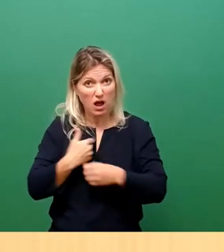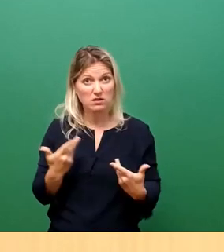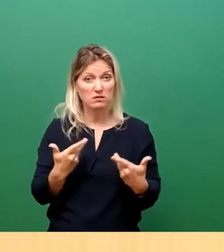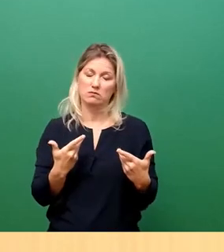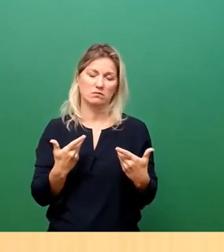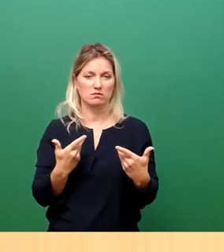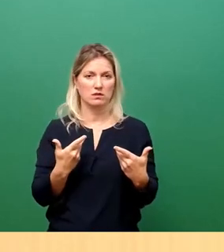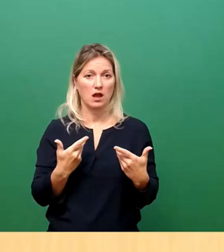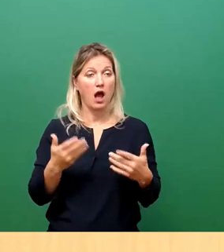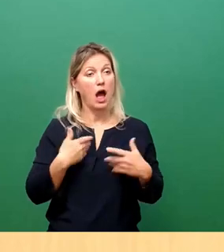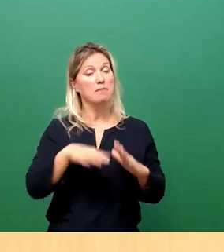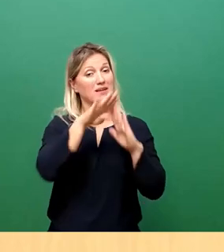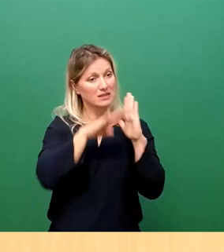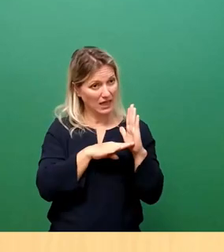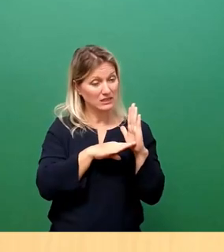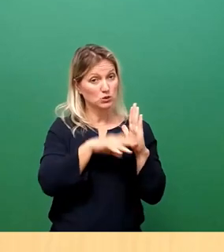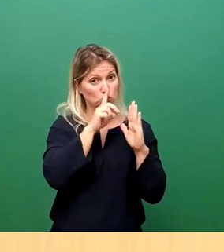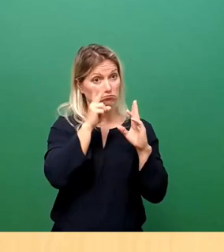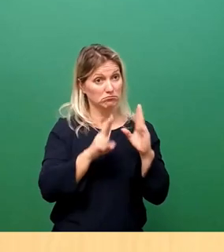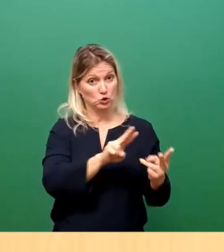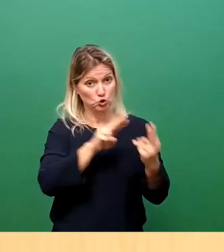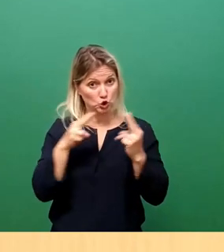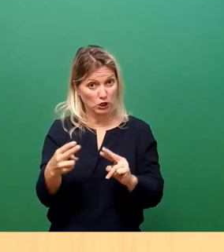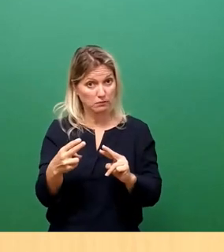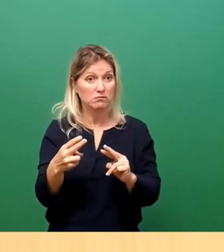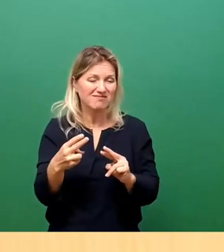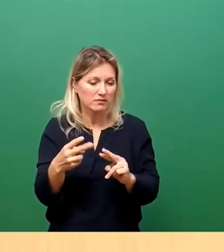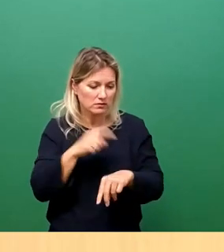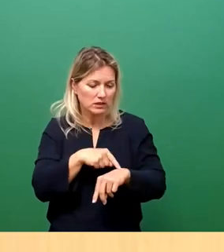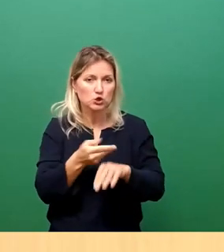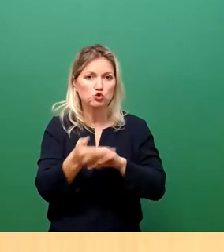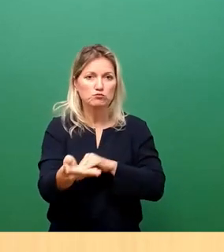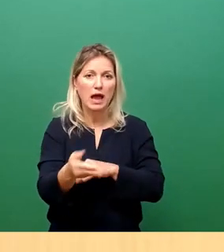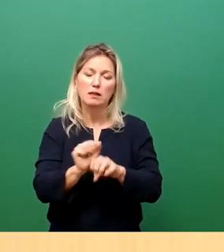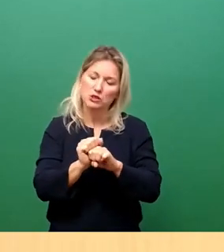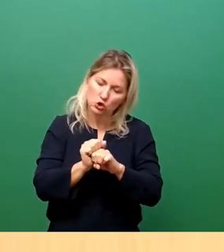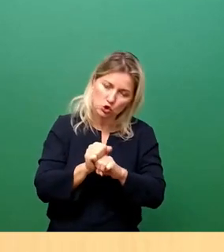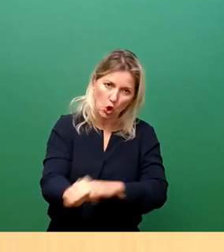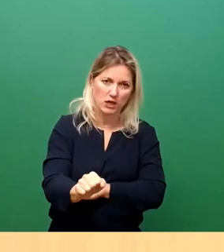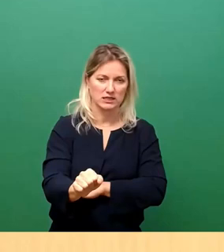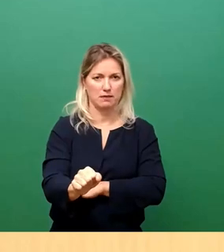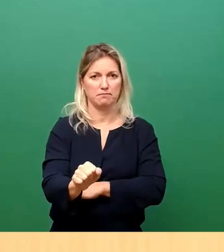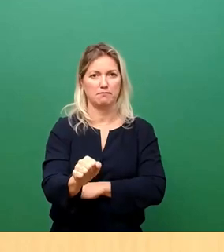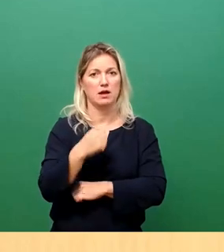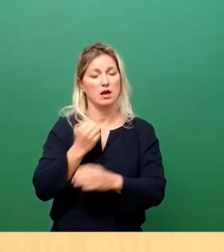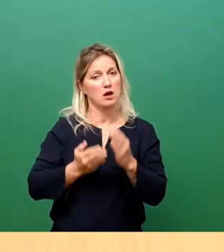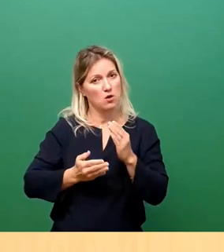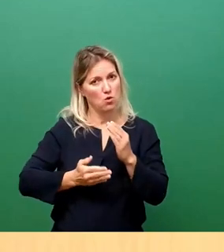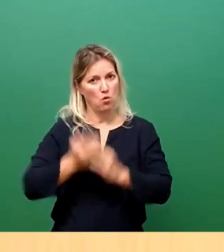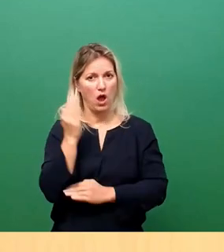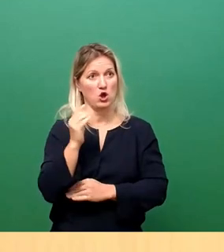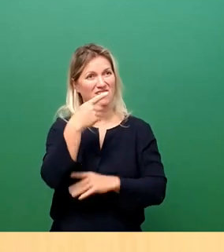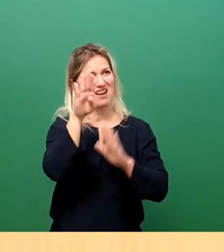spät, ich sage viel zu spät kommen, müssen wir trotzdem aufhören, dieses Gesetz